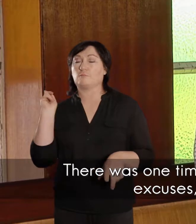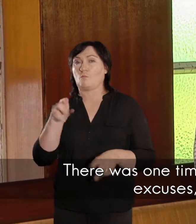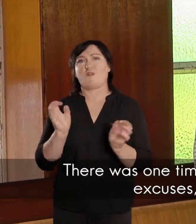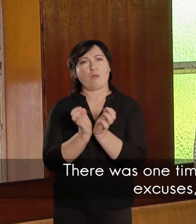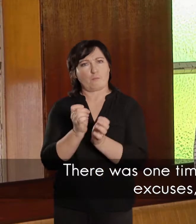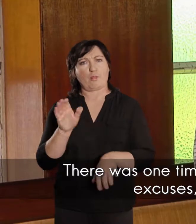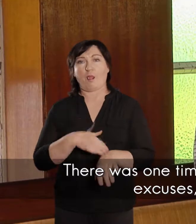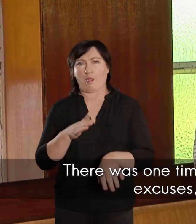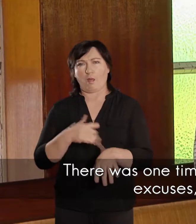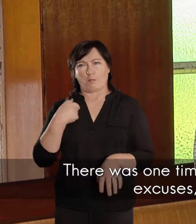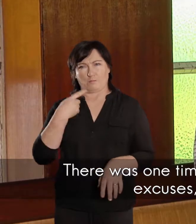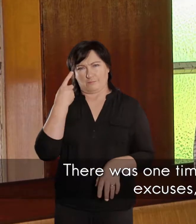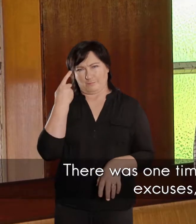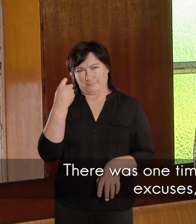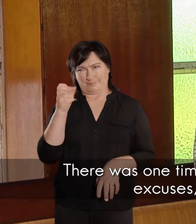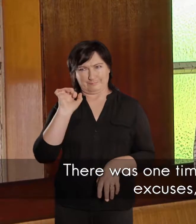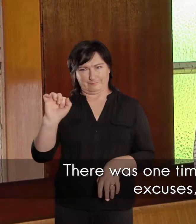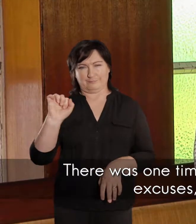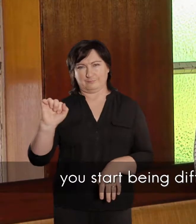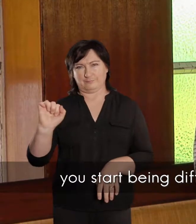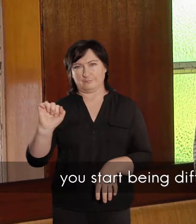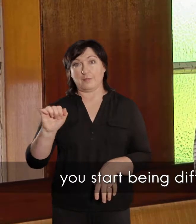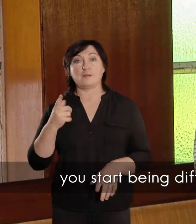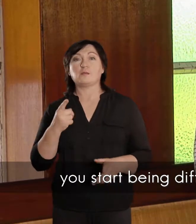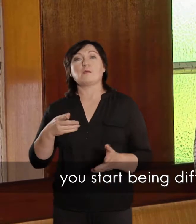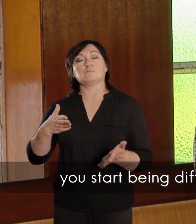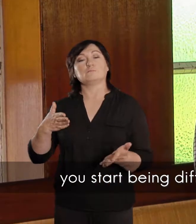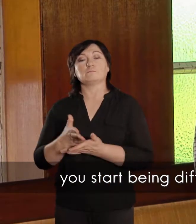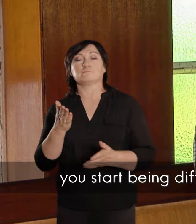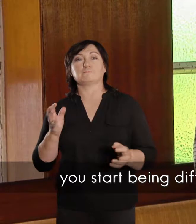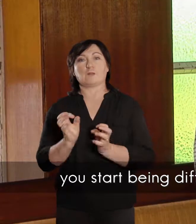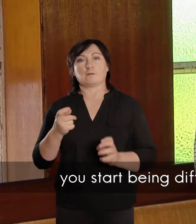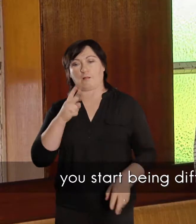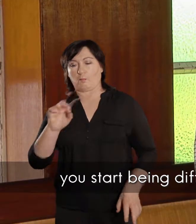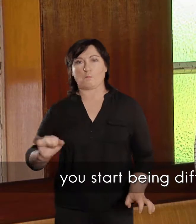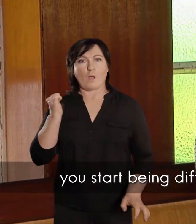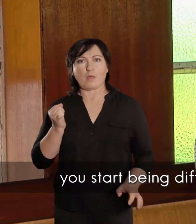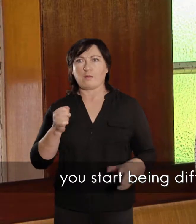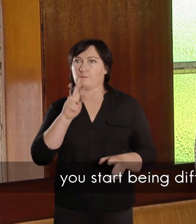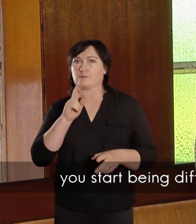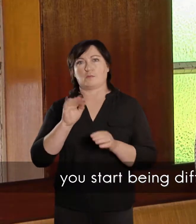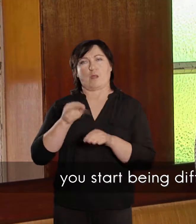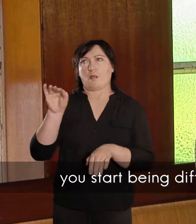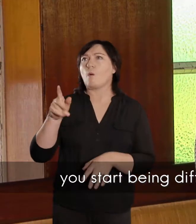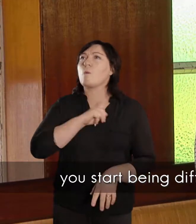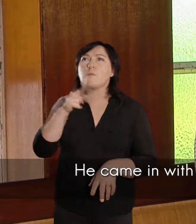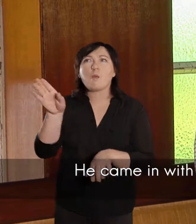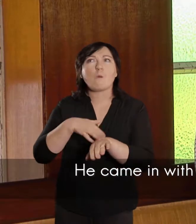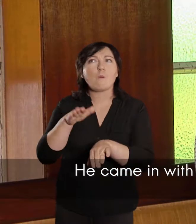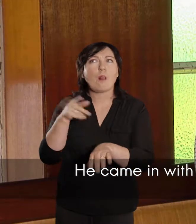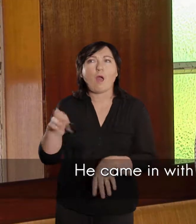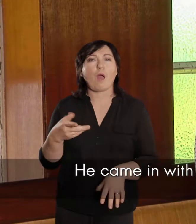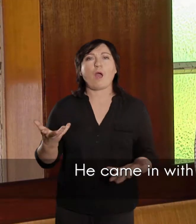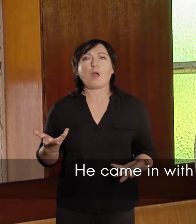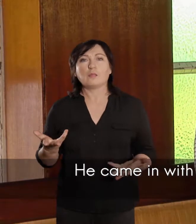en hy kom soms om, nou kennis moos die strategie, jy begin soms om eerst te moeilik wees, as jy laat is, voordat die mense kan vraag. En hy